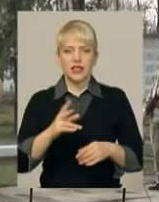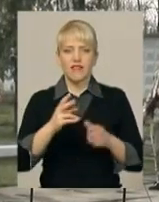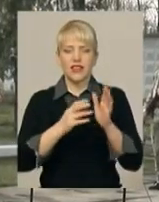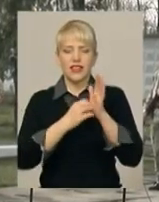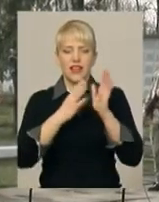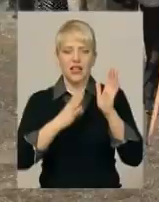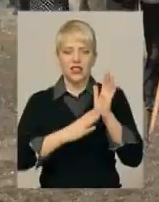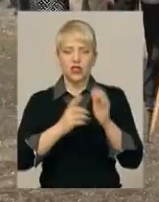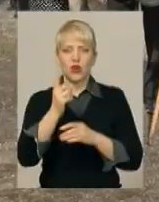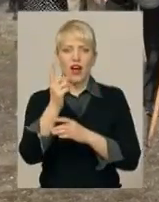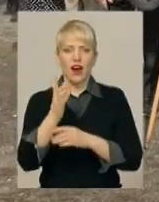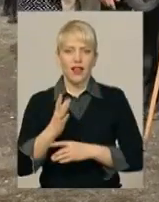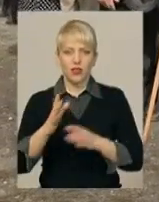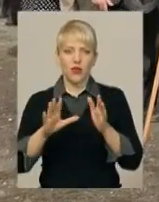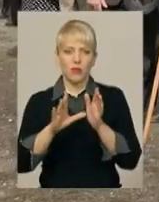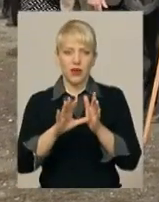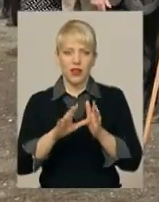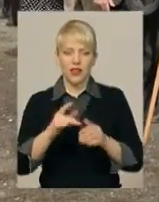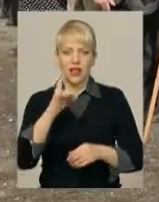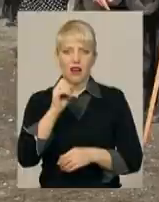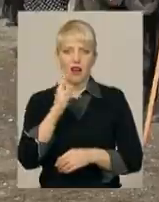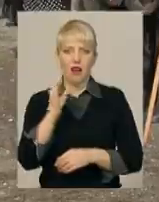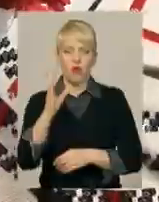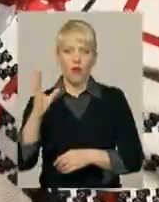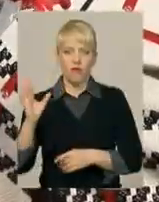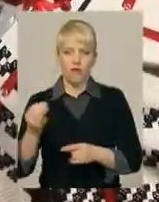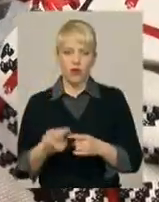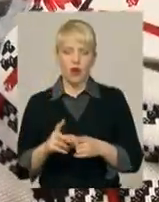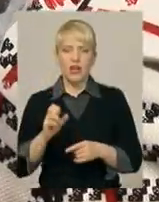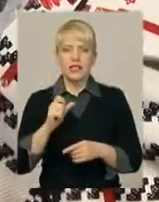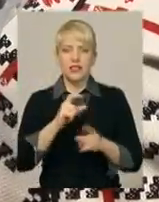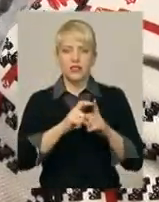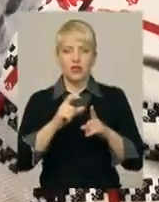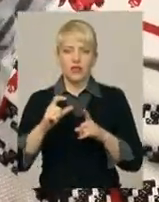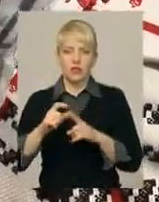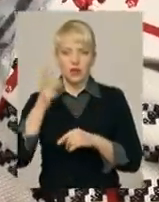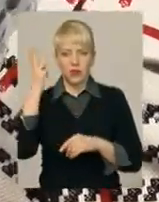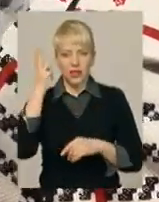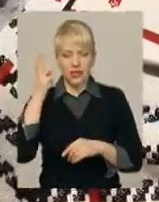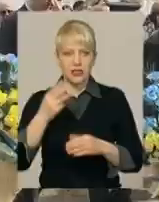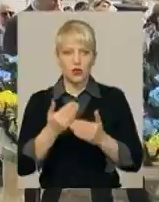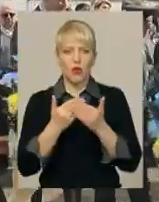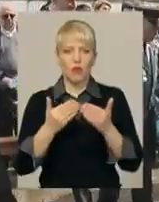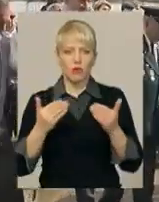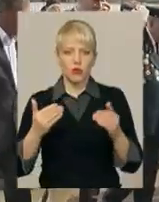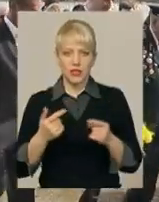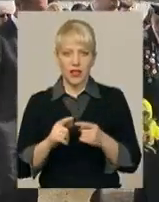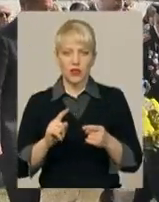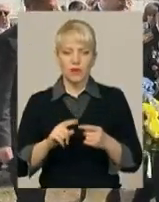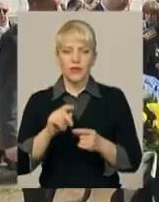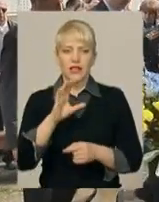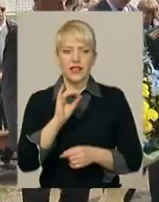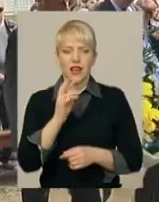мікрорайоні Ракове. За словами провідного наукового співробітника Хмельницького обласного краєзнавчого музею Сергія